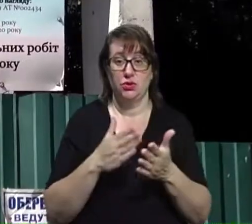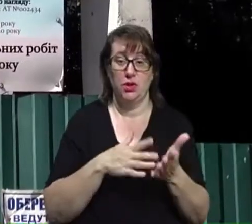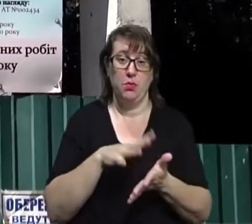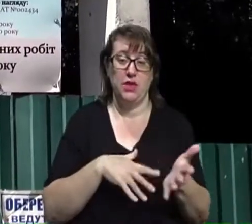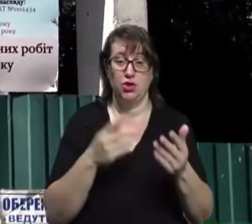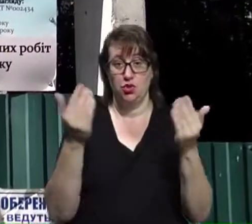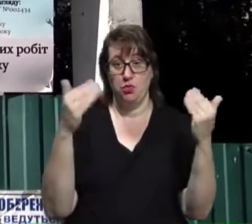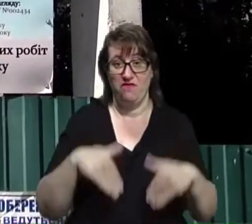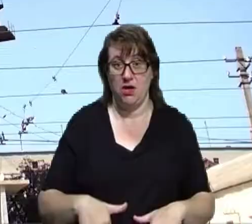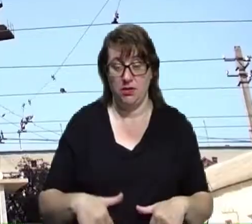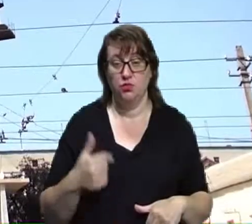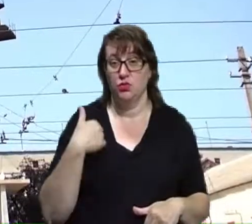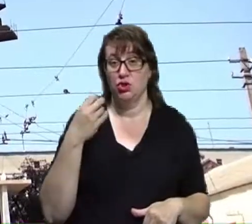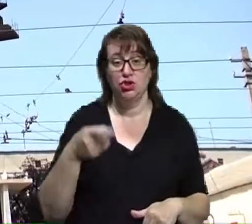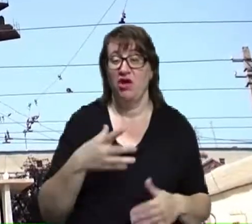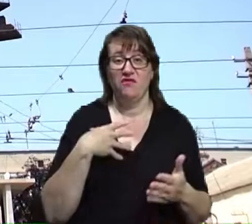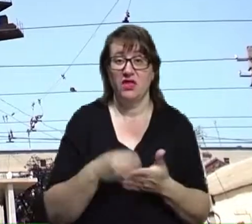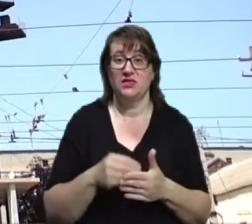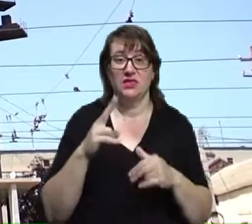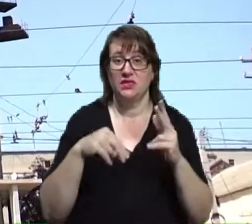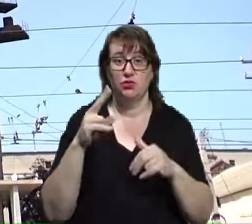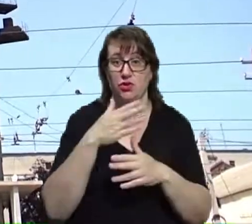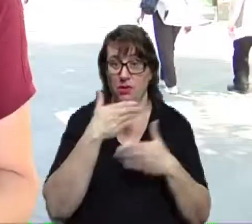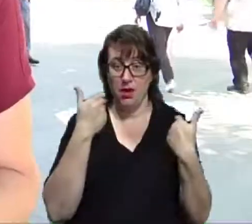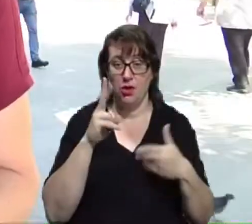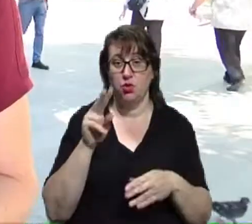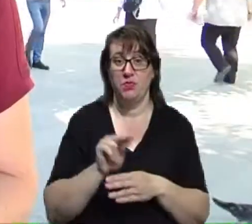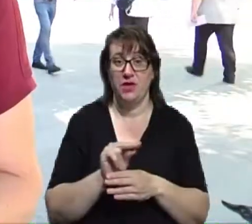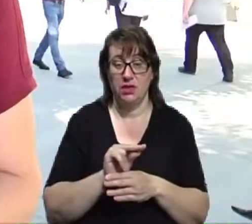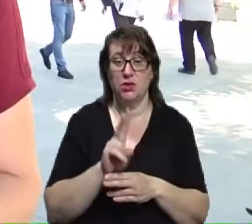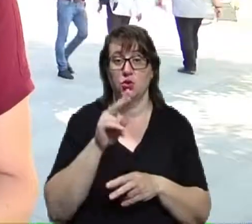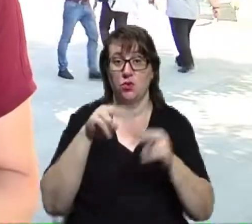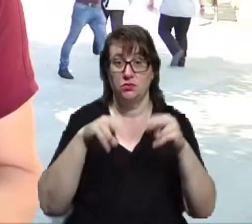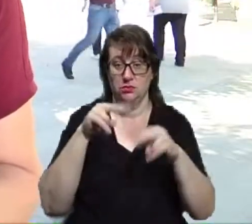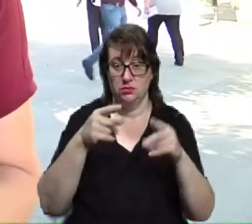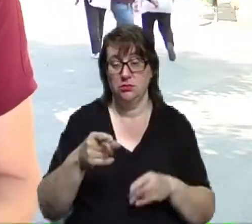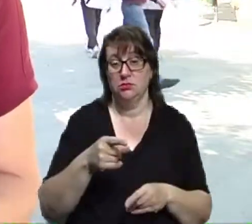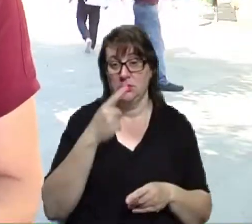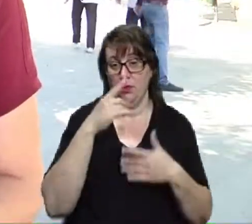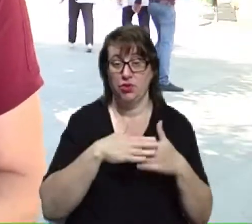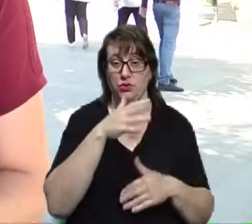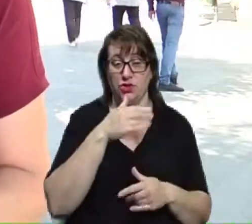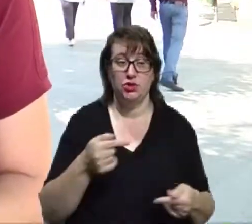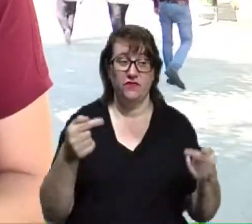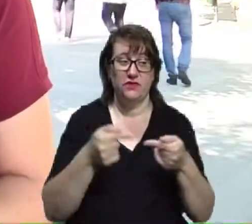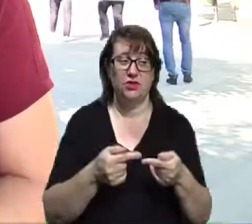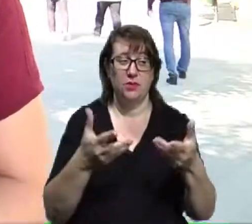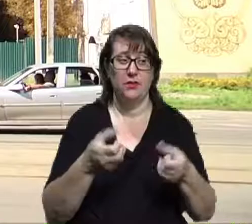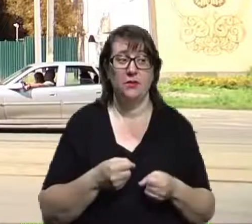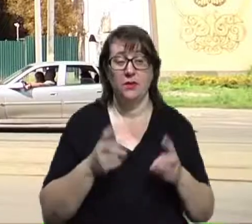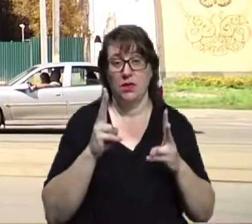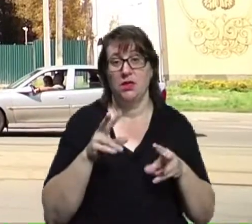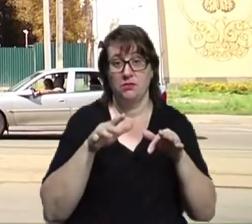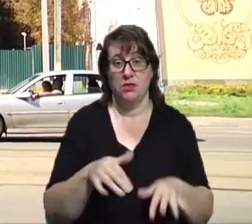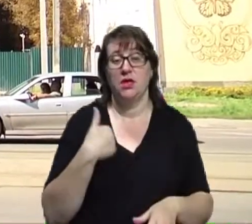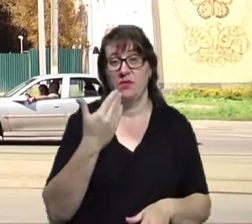У нас ще немає власника цієї забудови, немає підрядника, поки хто там забудовує, найближчим часом визначимо і приймемо якісь міри, ми вас сповістимо.